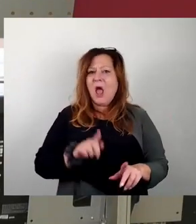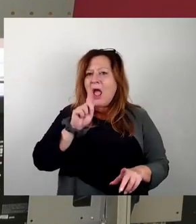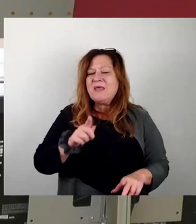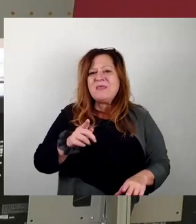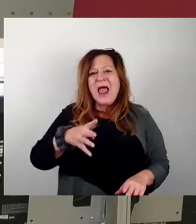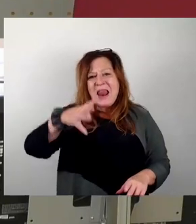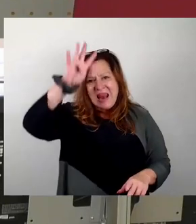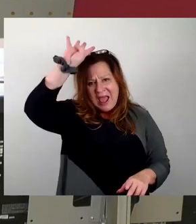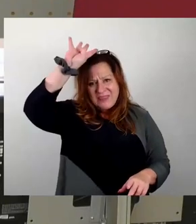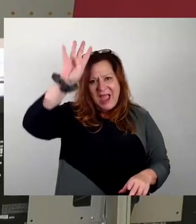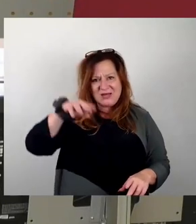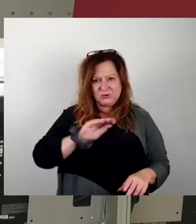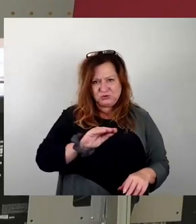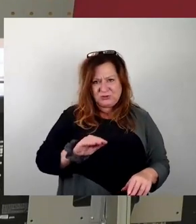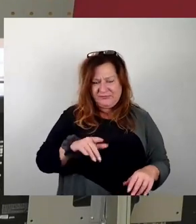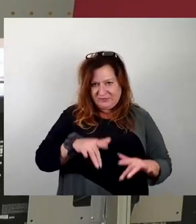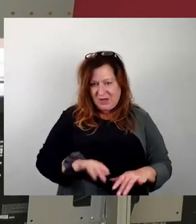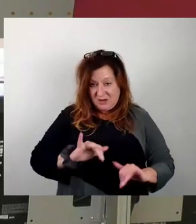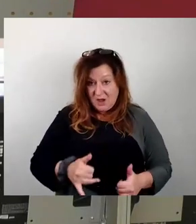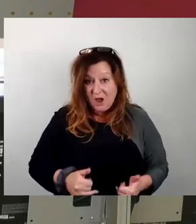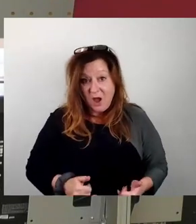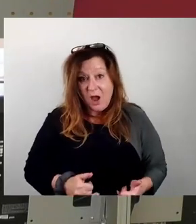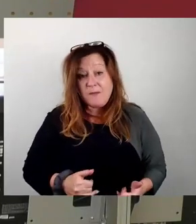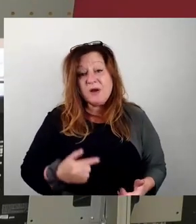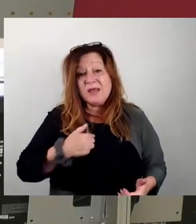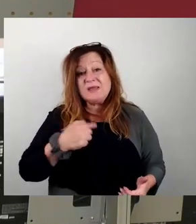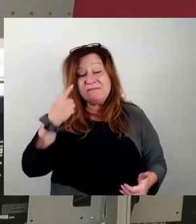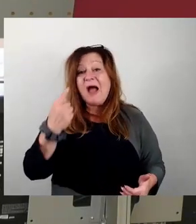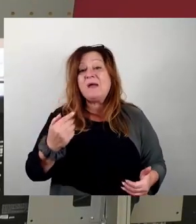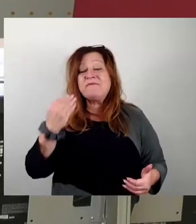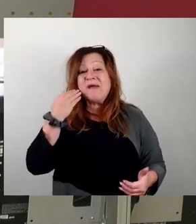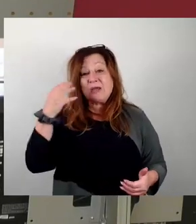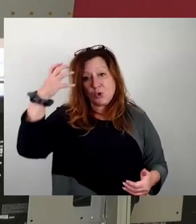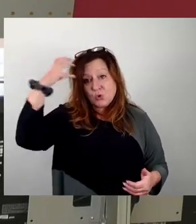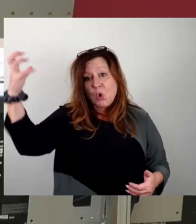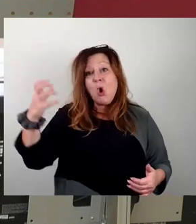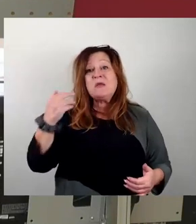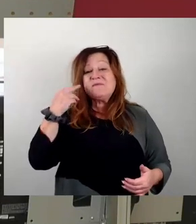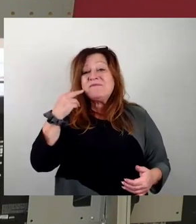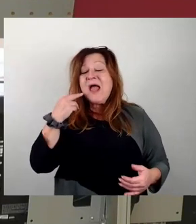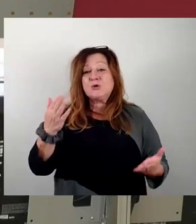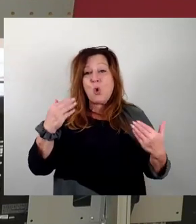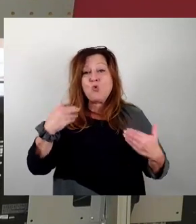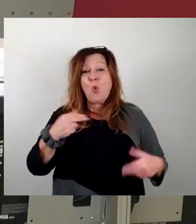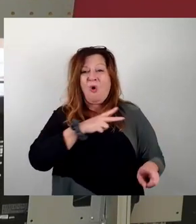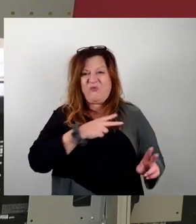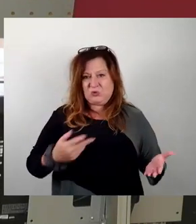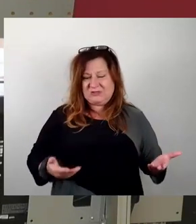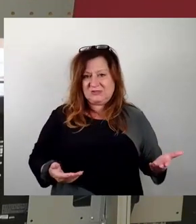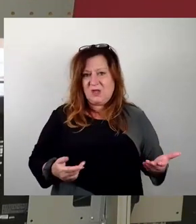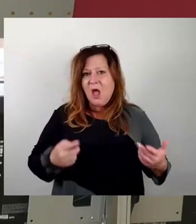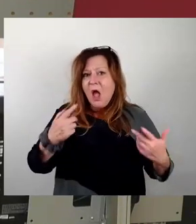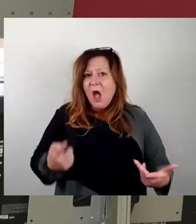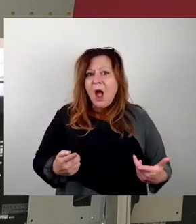und dann wirklich wissen, um welchen König es sich handelt oder um welchen Kurfürsten. Aber es kommt ganz ohne